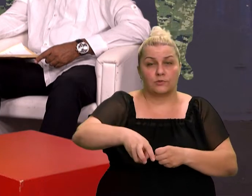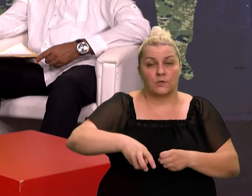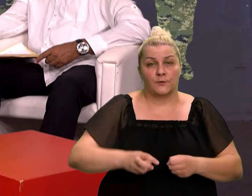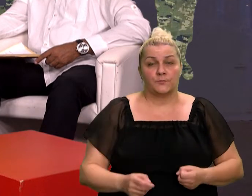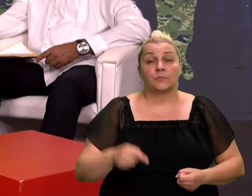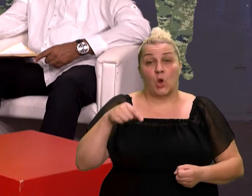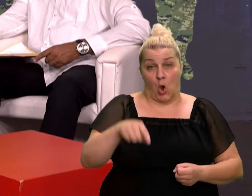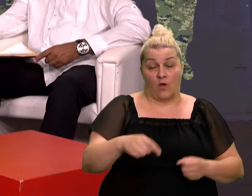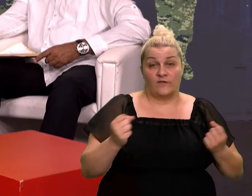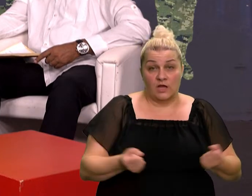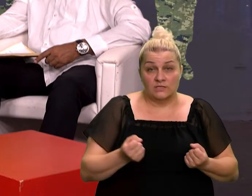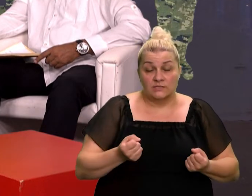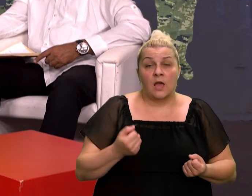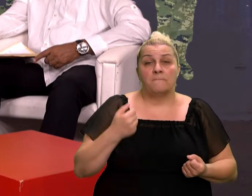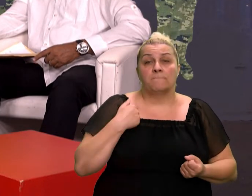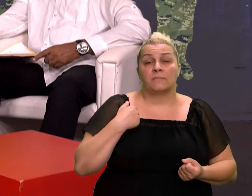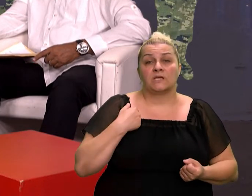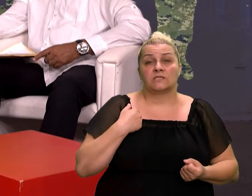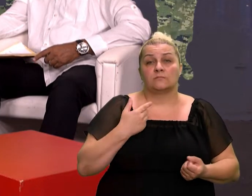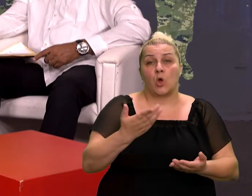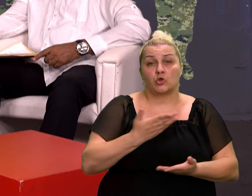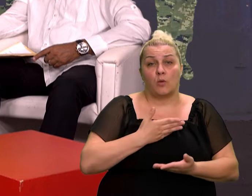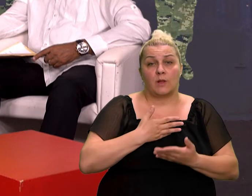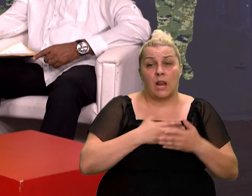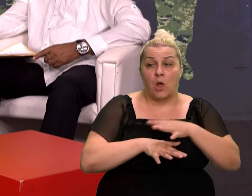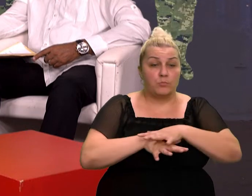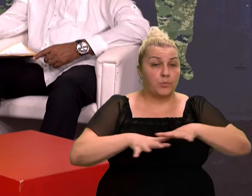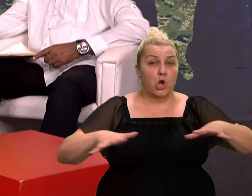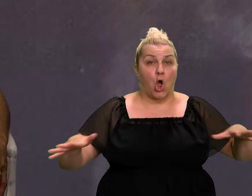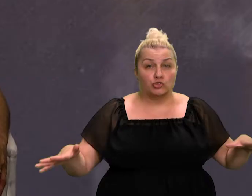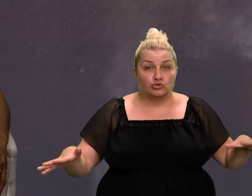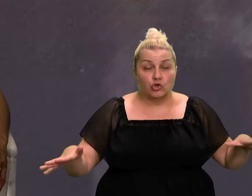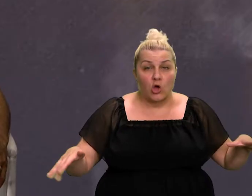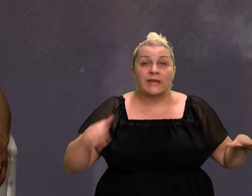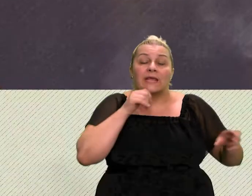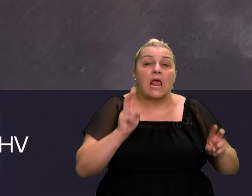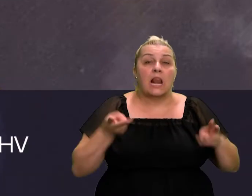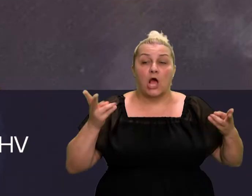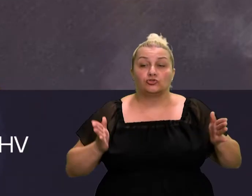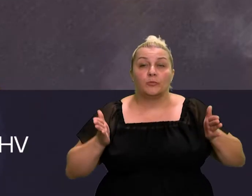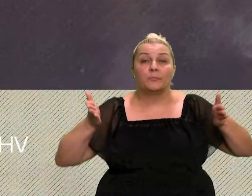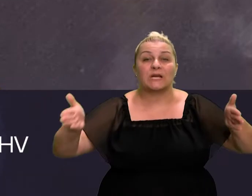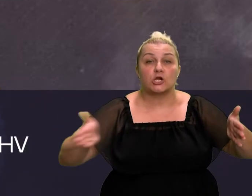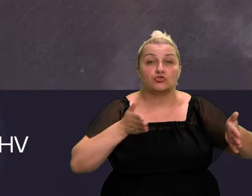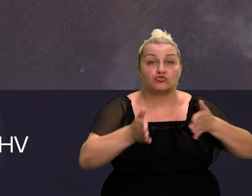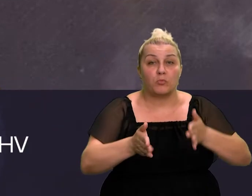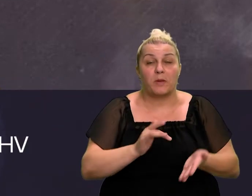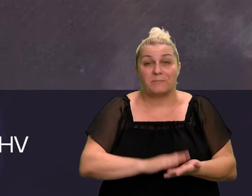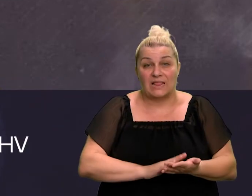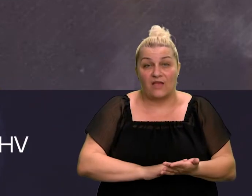mi smo sa tom operacijom sebi dobili na prostoru i na jednome lakšom pristupu